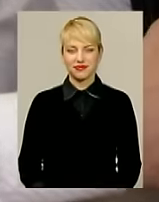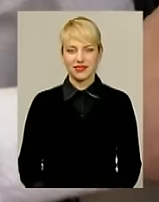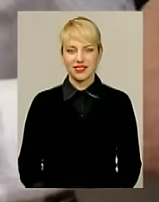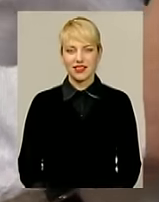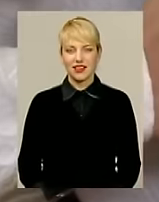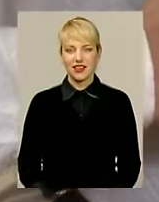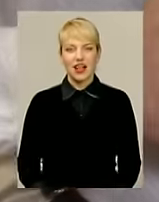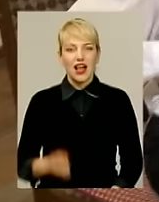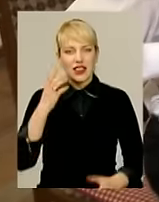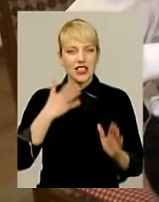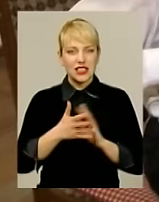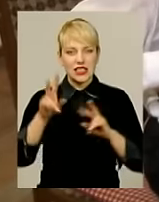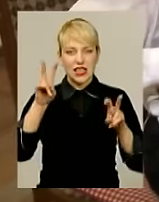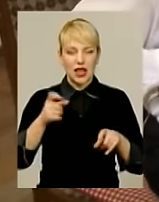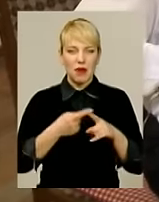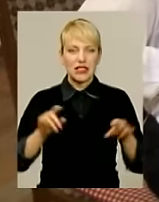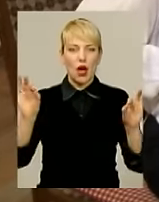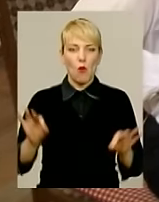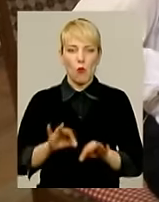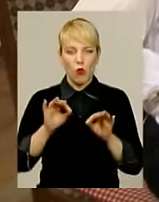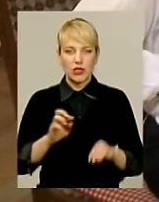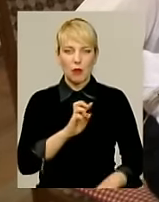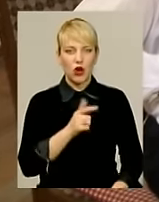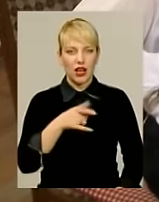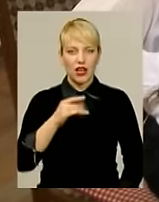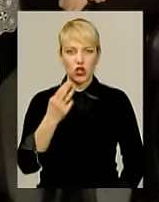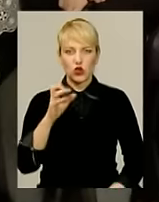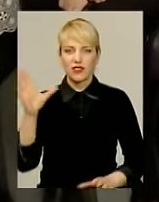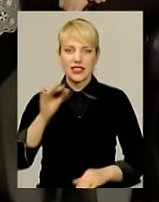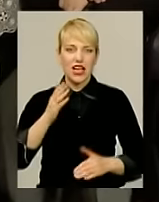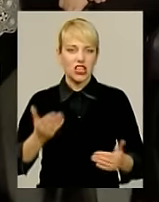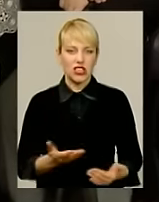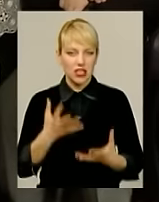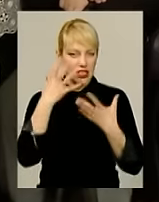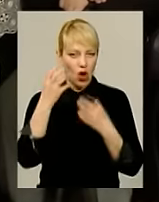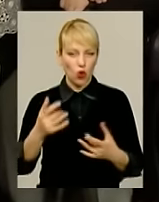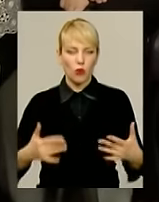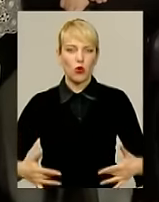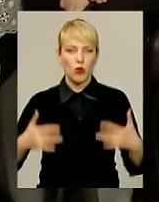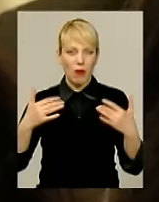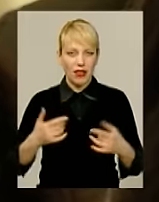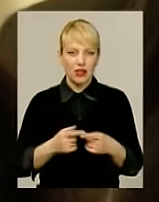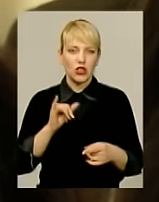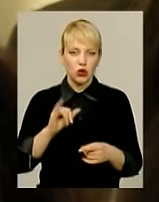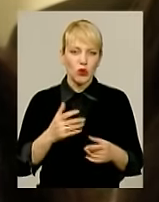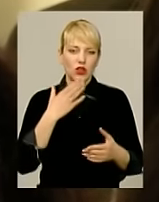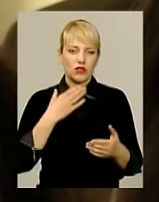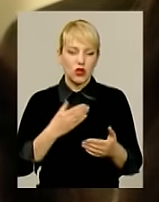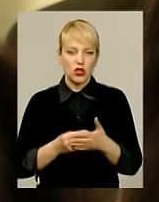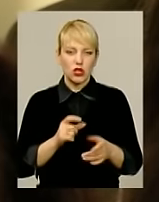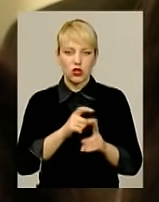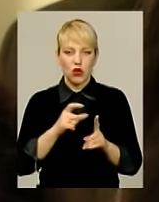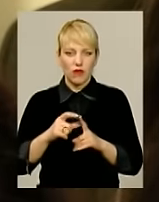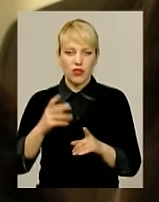Наскрізна тема книги – музика. Броніслав Грищук все життя захоплюється грою на баяні, тож і слово його, на